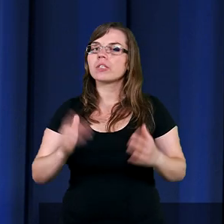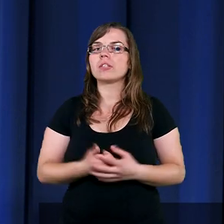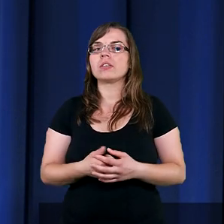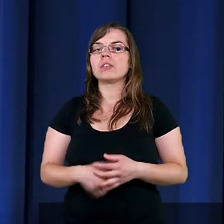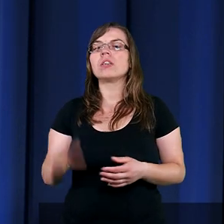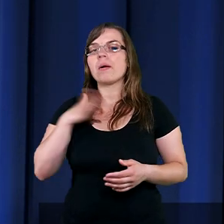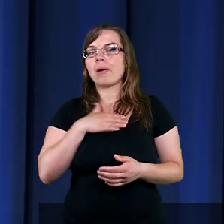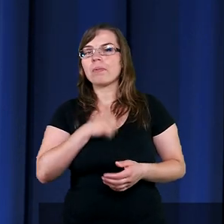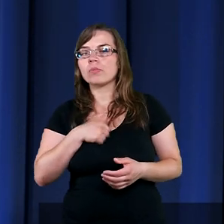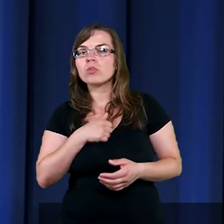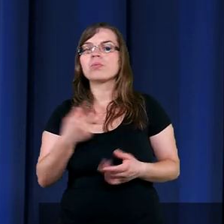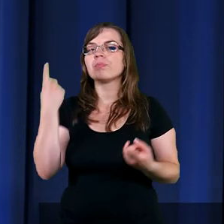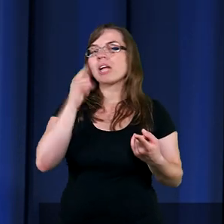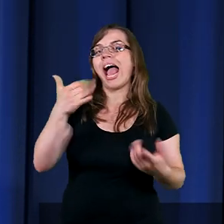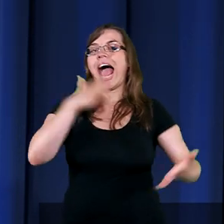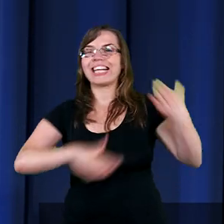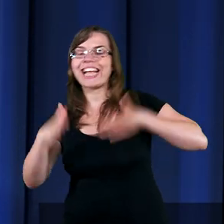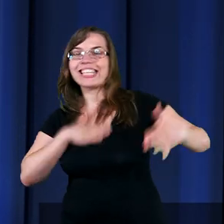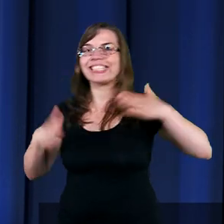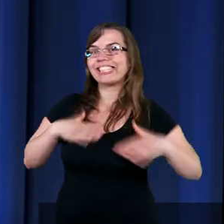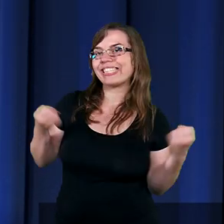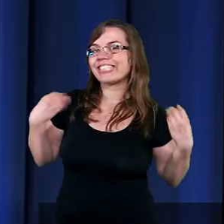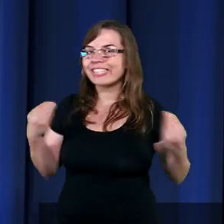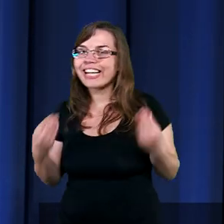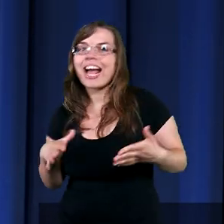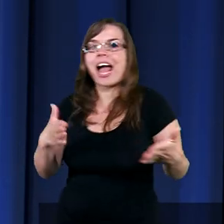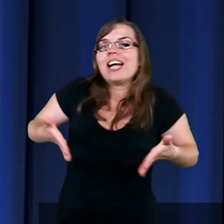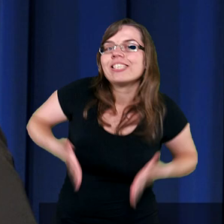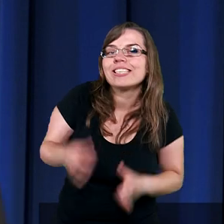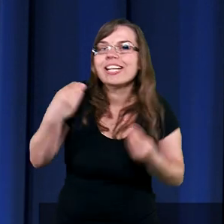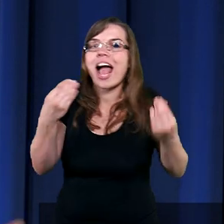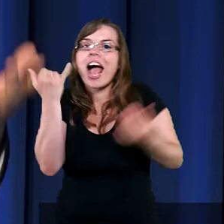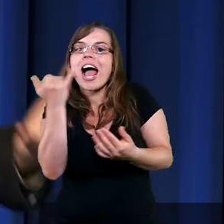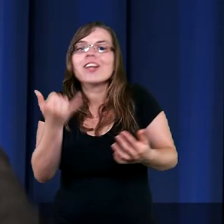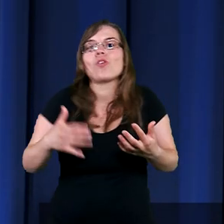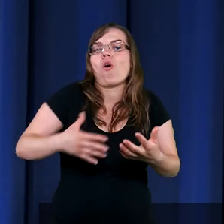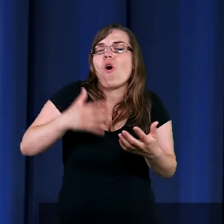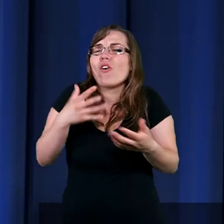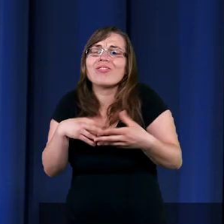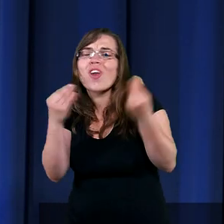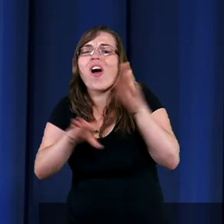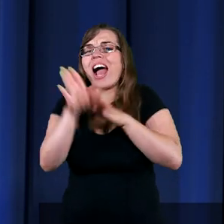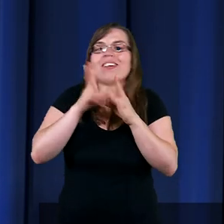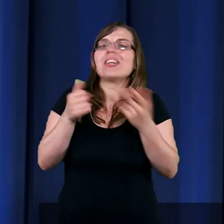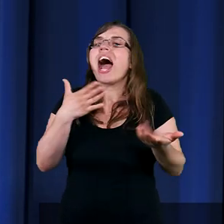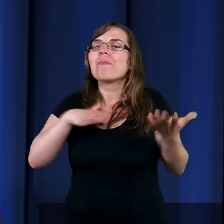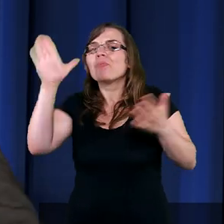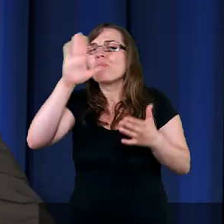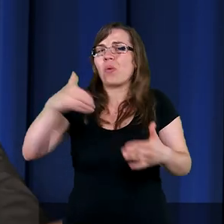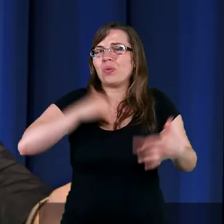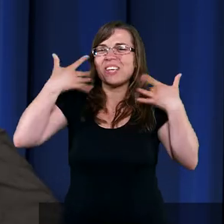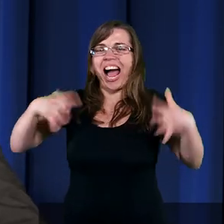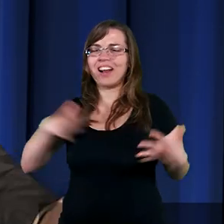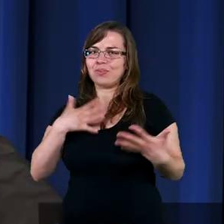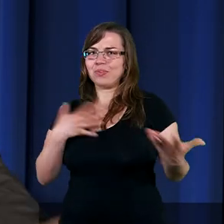Jak nam jest smutno? Jak my się cieszymy? Jak my się radujemy, jak się rodzi dziecko? Jak dorasta dziecko? Jak bardzo Pan Bóg się raduje? Przecież nasze